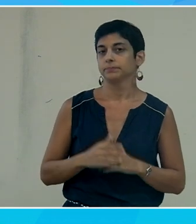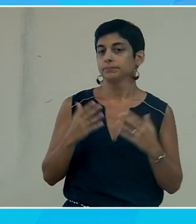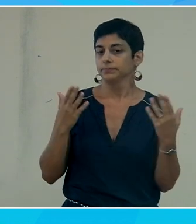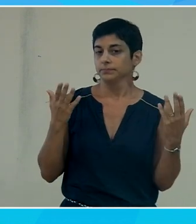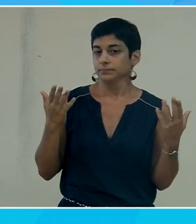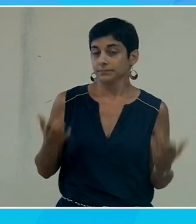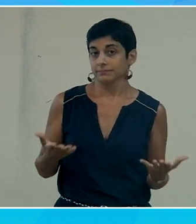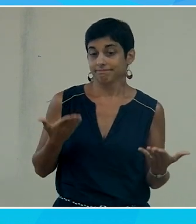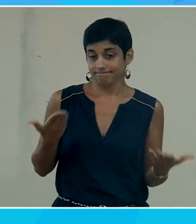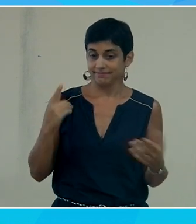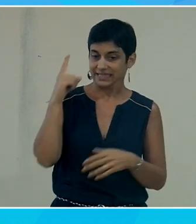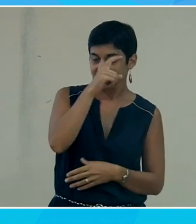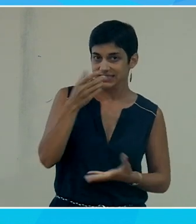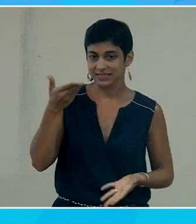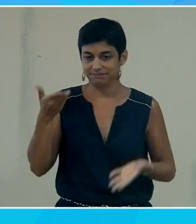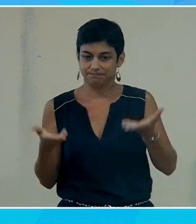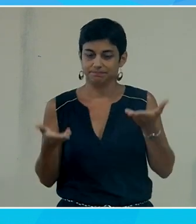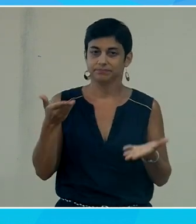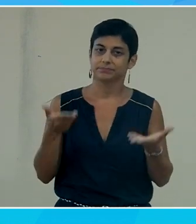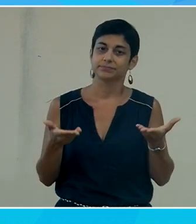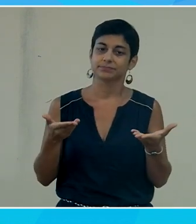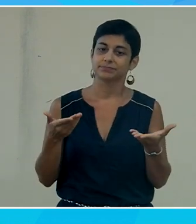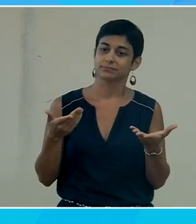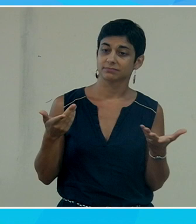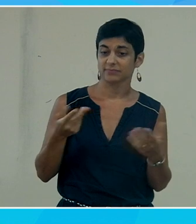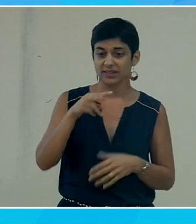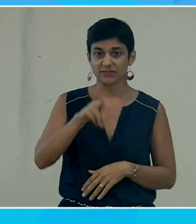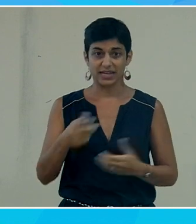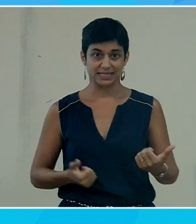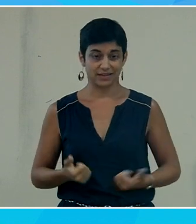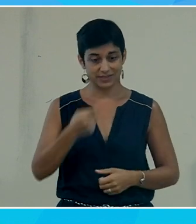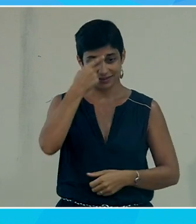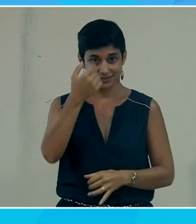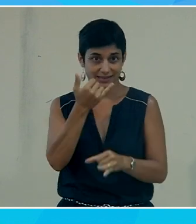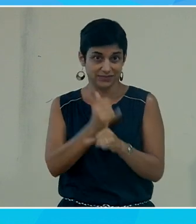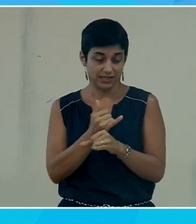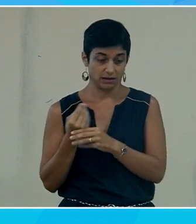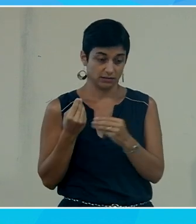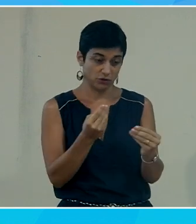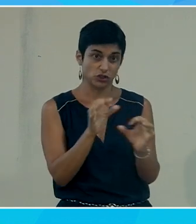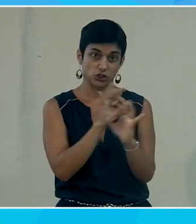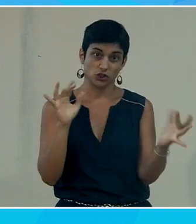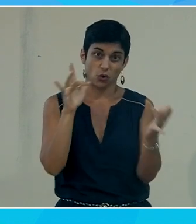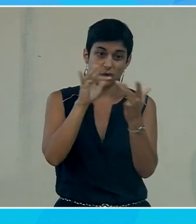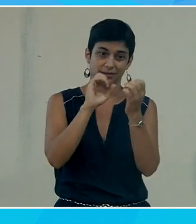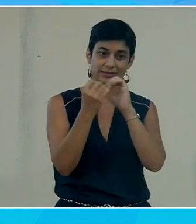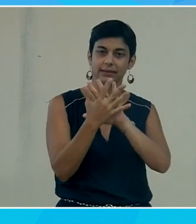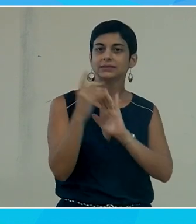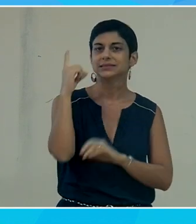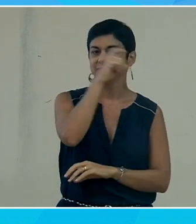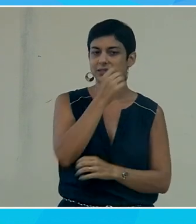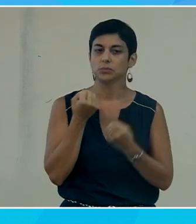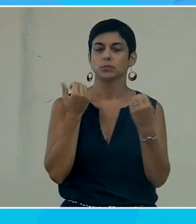la difficulté alors c'est difficile en fait de fournir ces services d'intelligence artificielle en mode déconnecté parce qu'en définitive